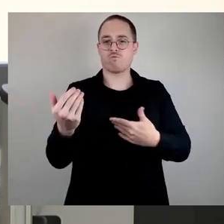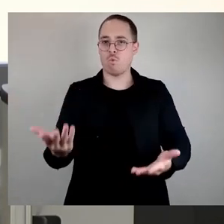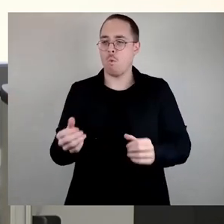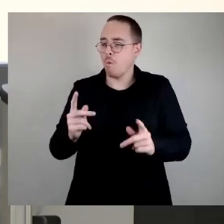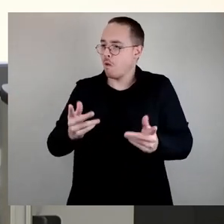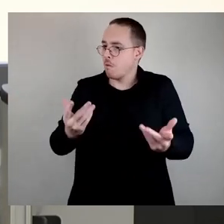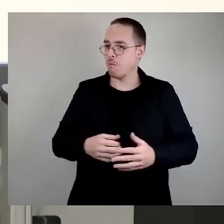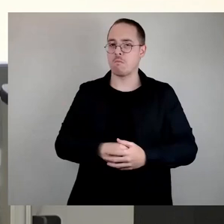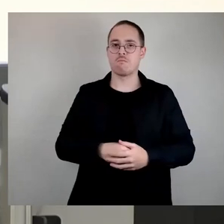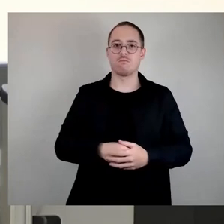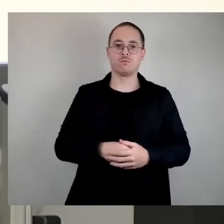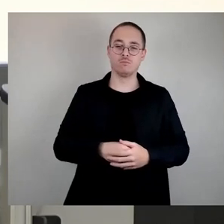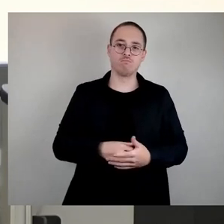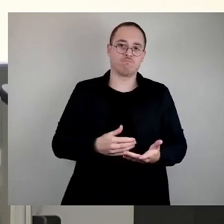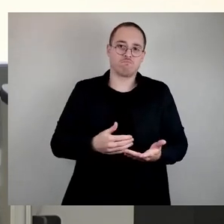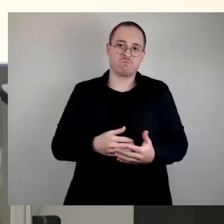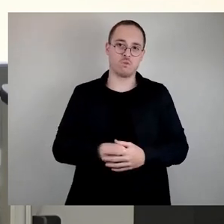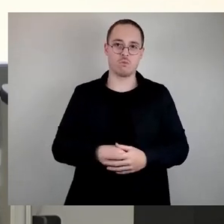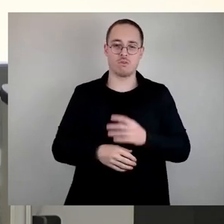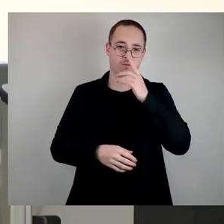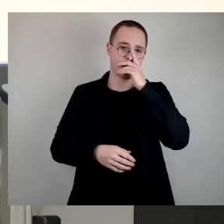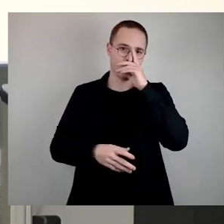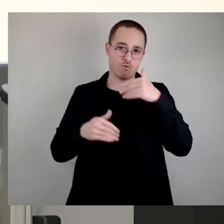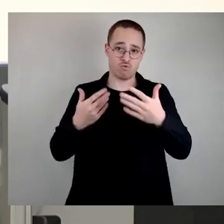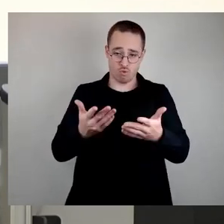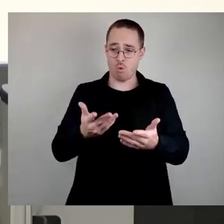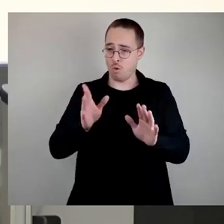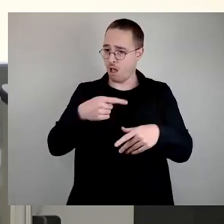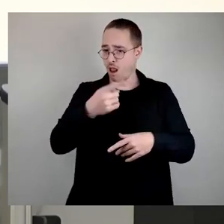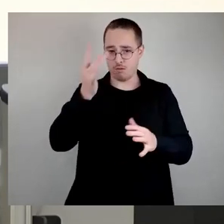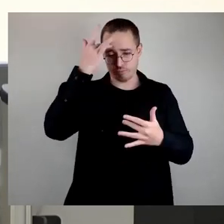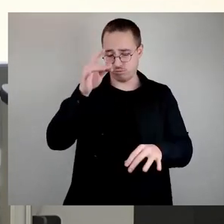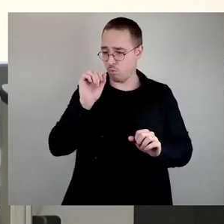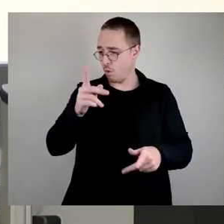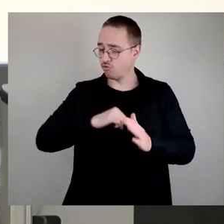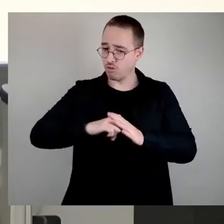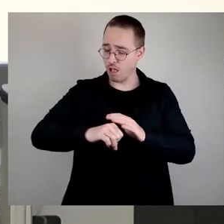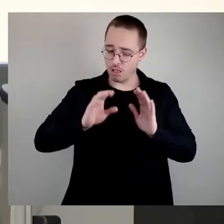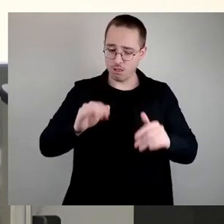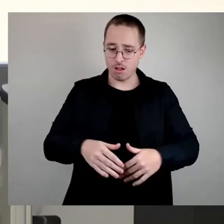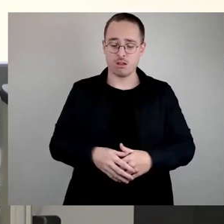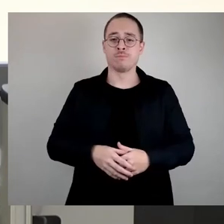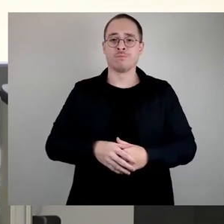Eine Umplanung halte ich jetzt für sehr schwierig und hätte die Bitte, dass es so abgestimmt wird, wie es jetzt ist.